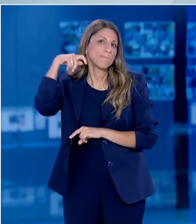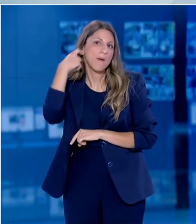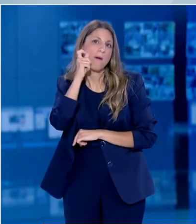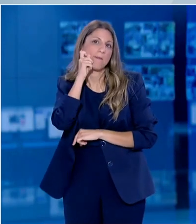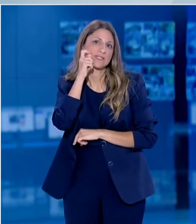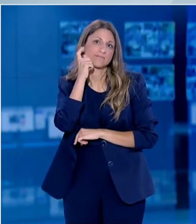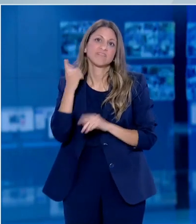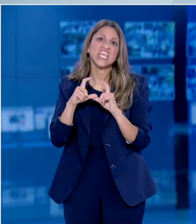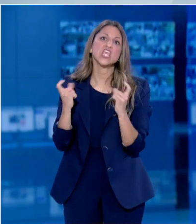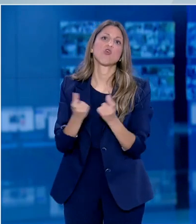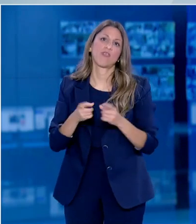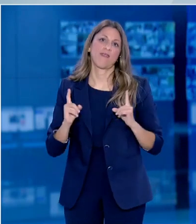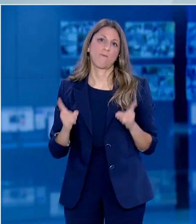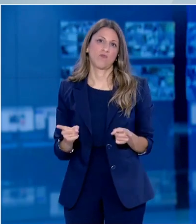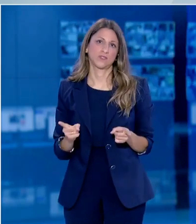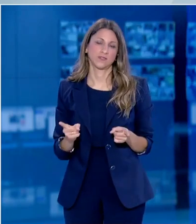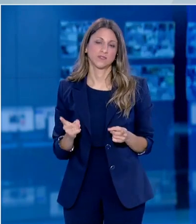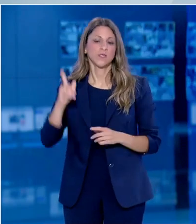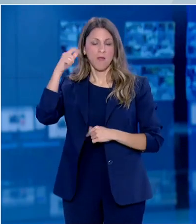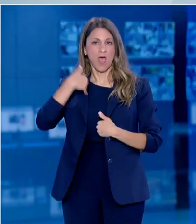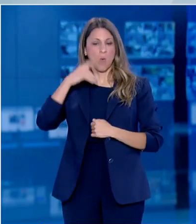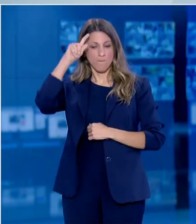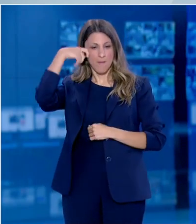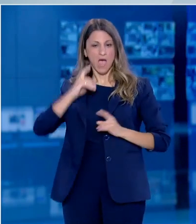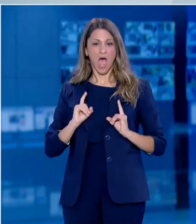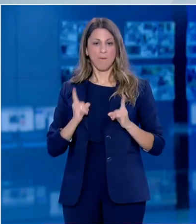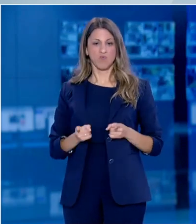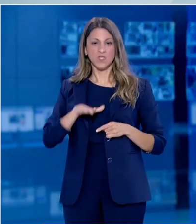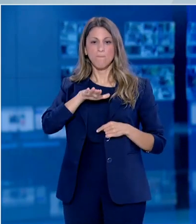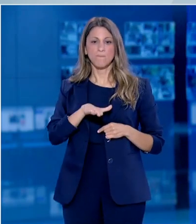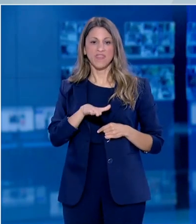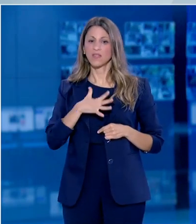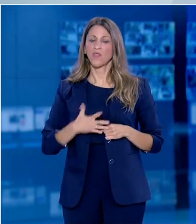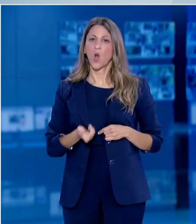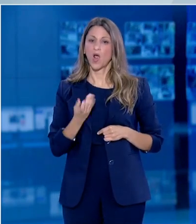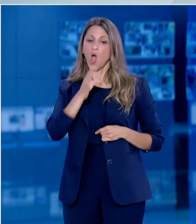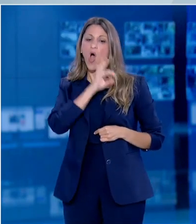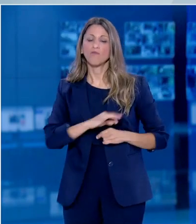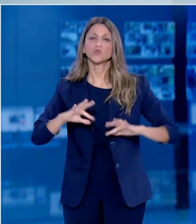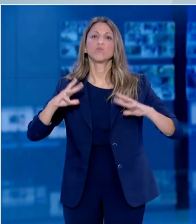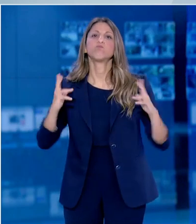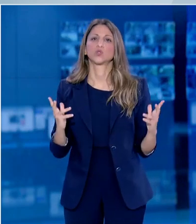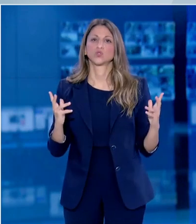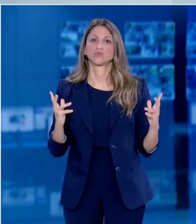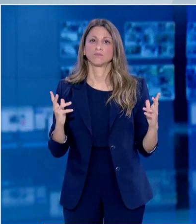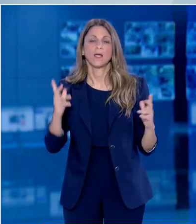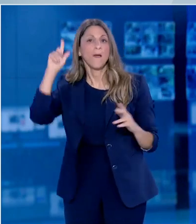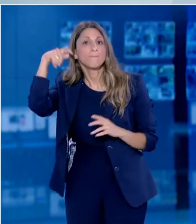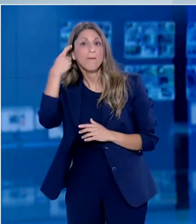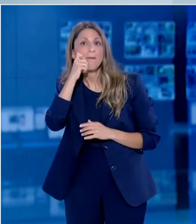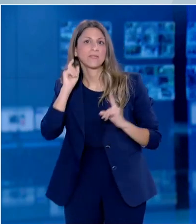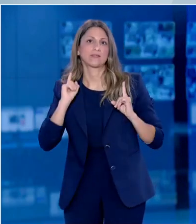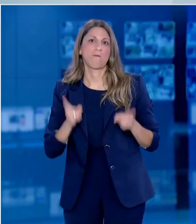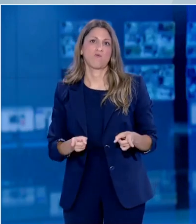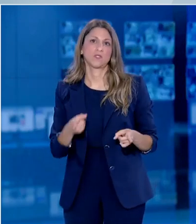οι δικοί τους άνθρωποι, οι οικοί, με γνώμονα τι είναι το καλύτερο για το παιδί τους, τι συμφέρει το παιδί τους πιο πολύ αυτή τη